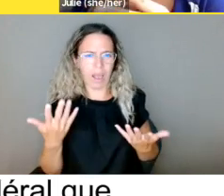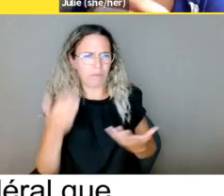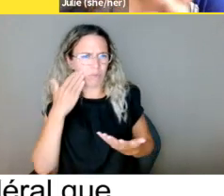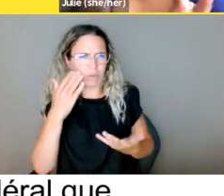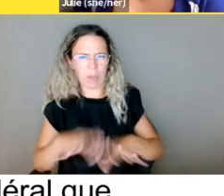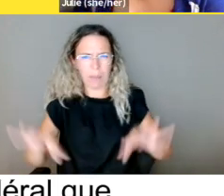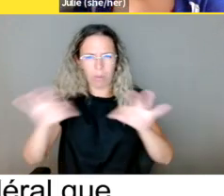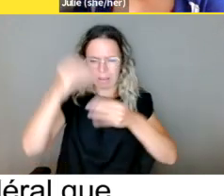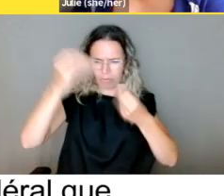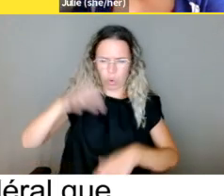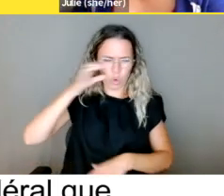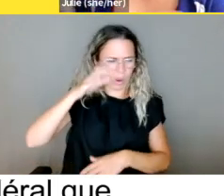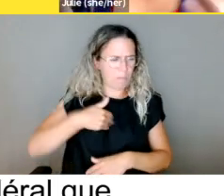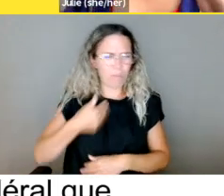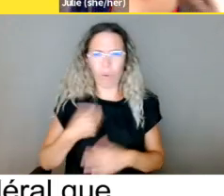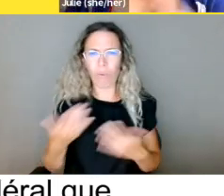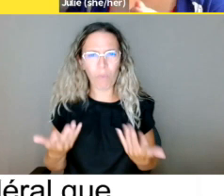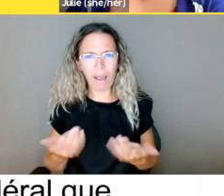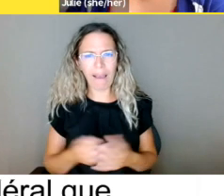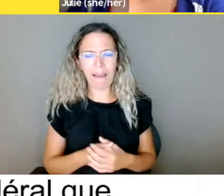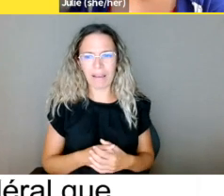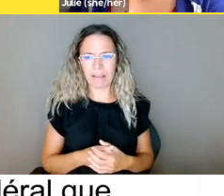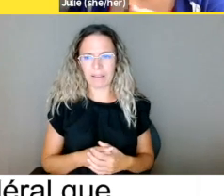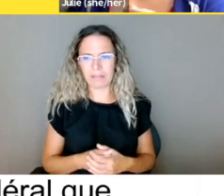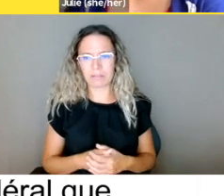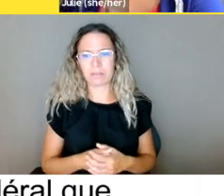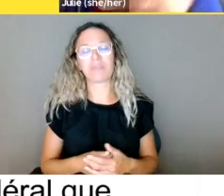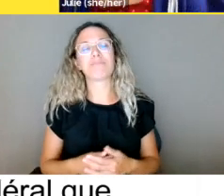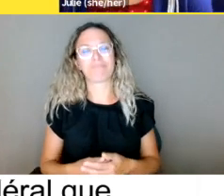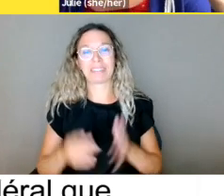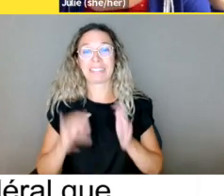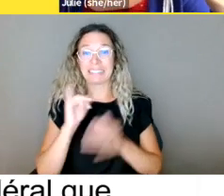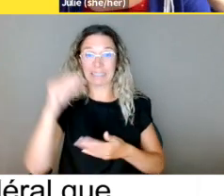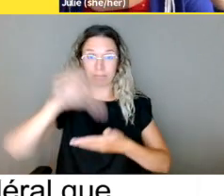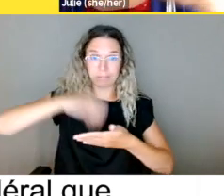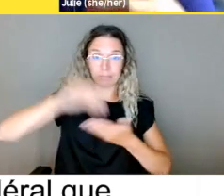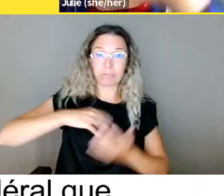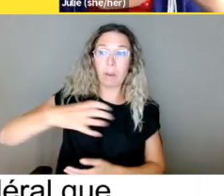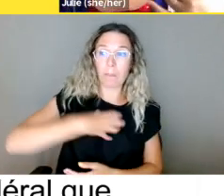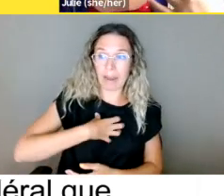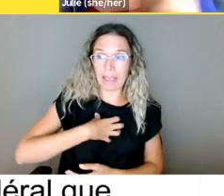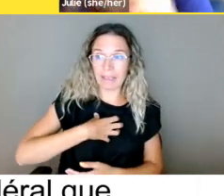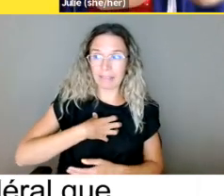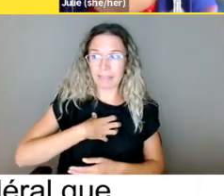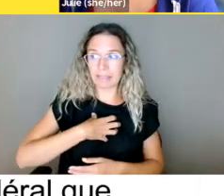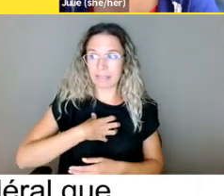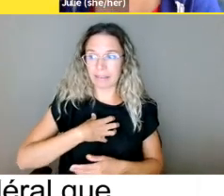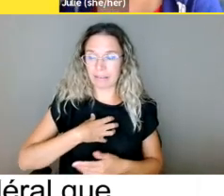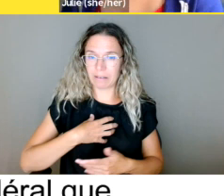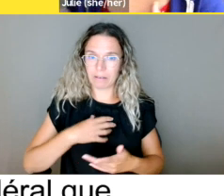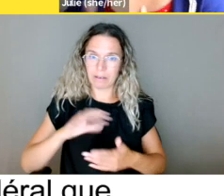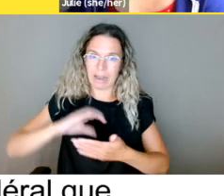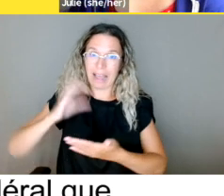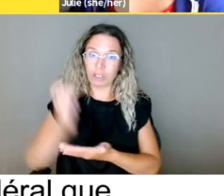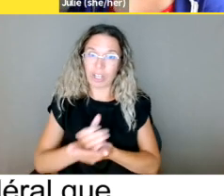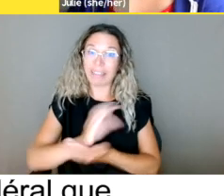juridiction fédérale. Donc, pourquoi est-ce que ça fait, pourquoi est-ce qu'on veut savoir ça, pourquoi est que c'est important?